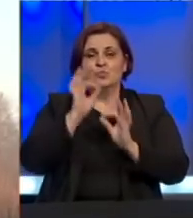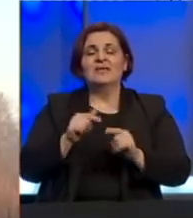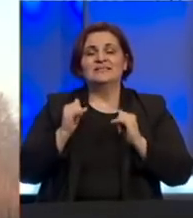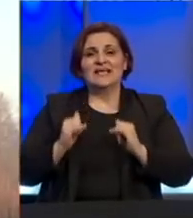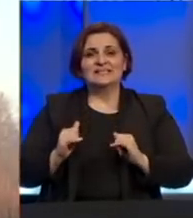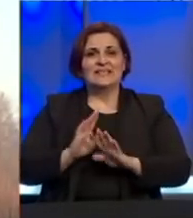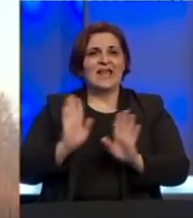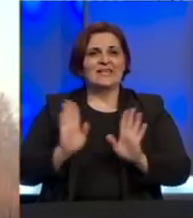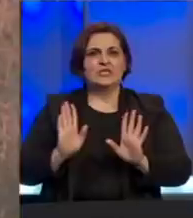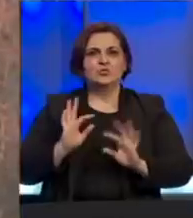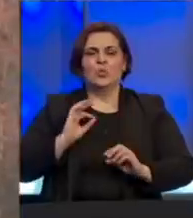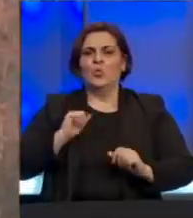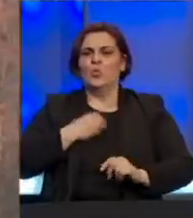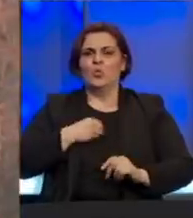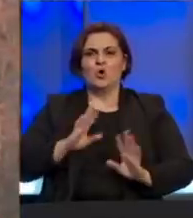sada nisu ugroženi